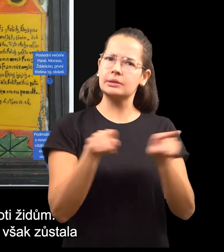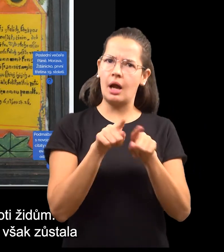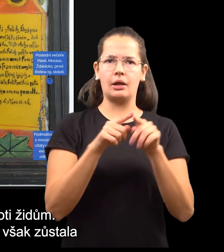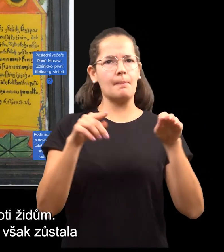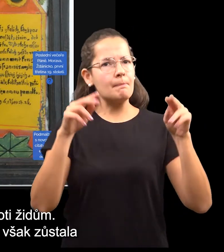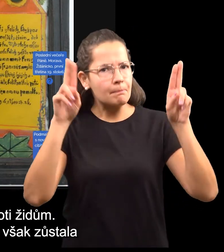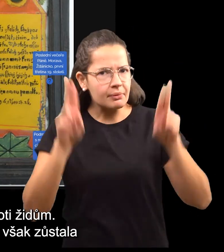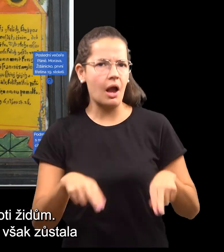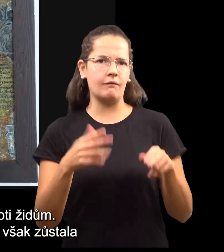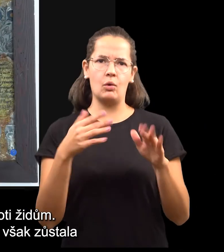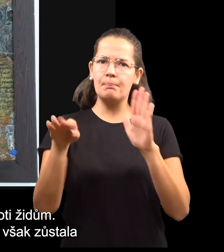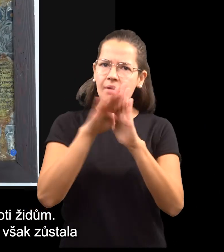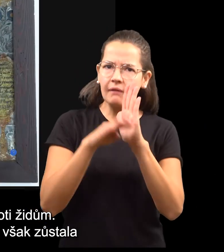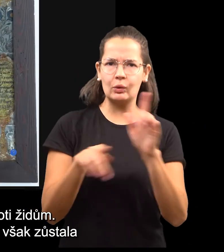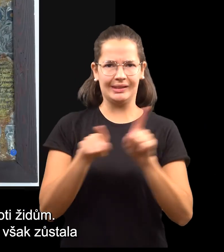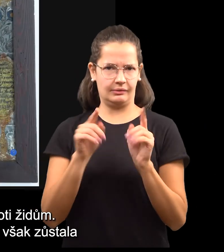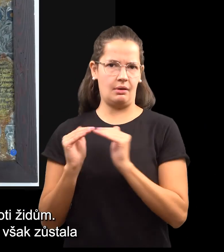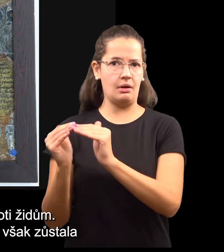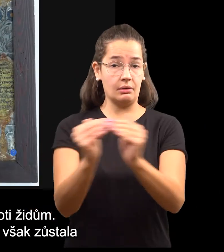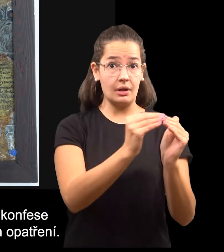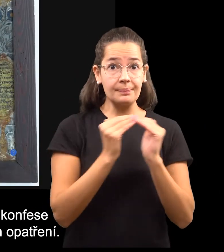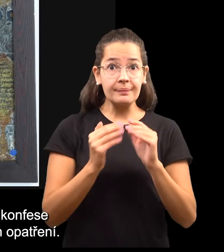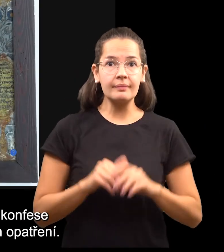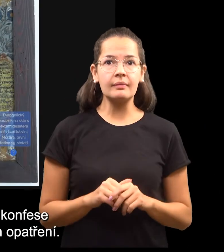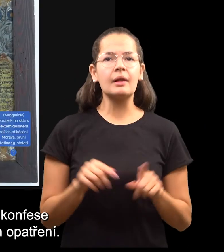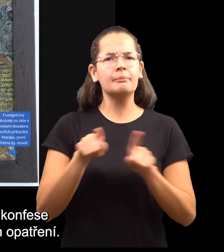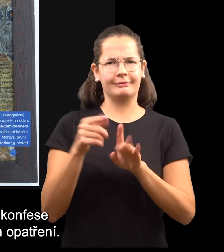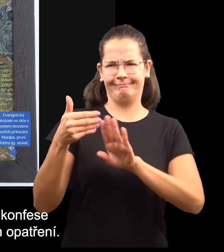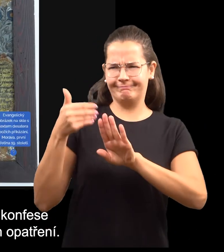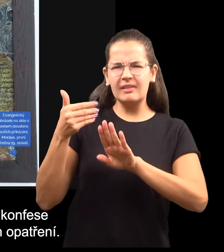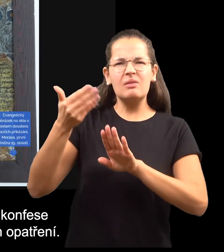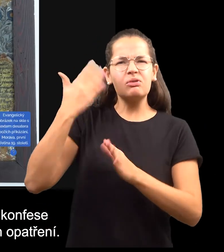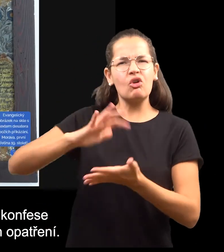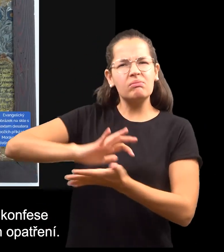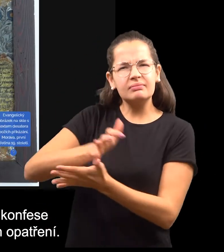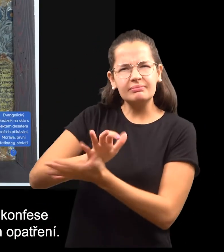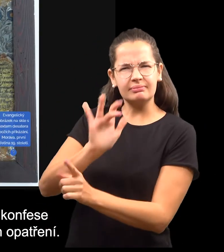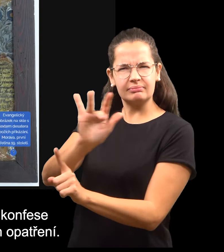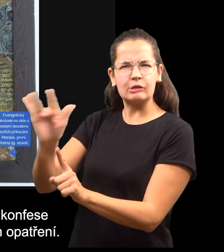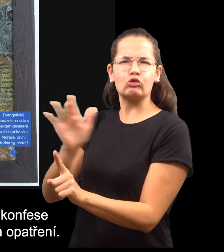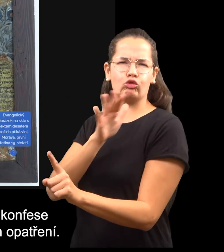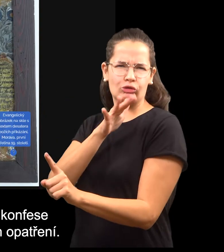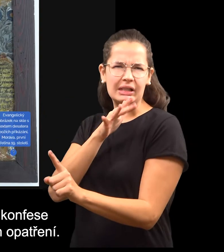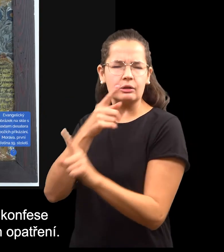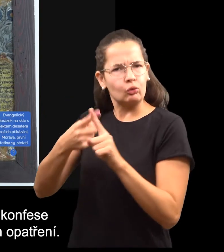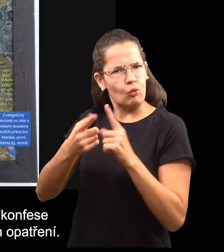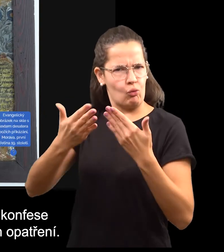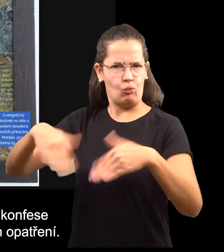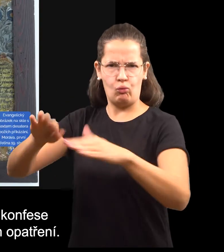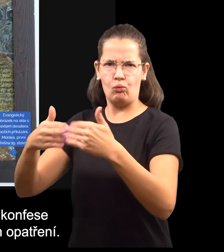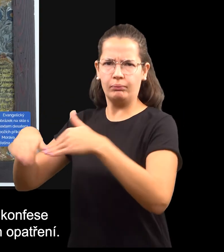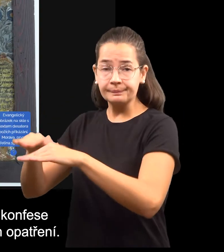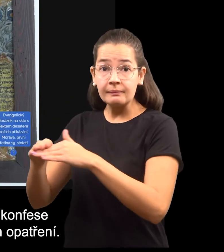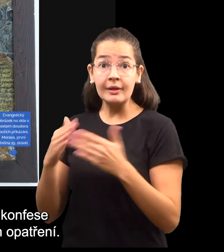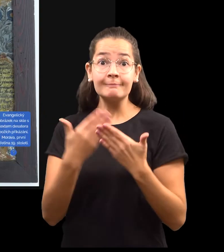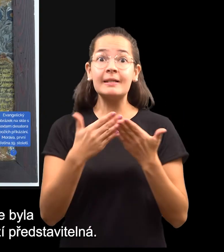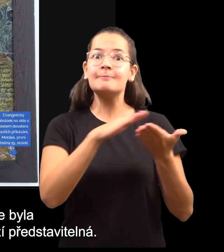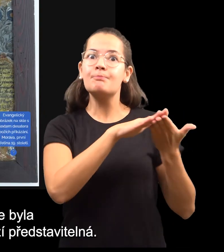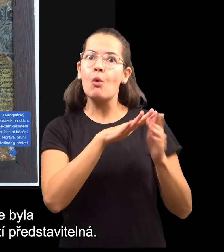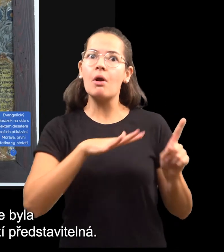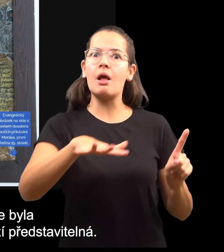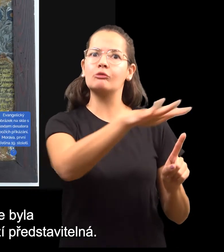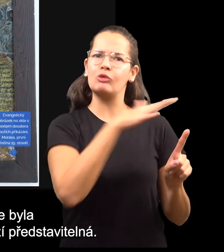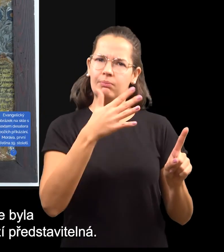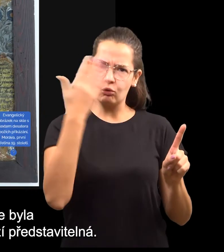Výsadní role katolické církve však zůstala zachována. Nekatolické konfese čelili řadě diskriminačních opatření.